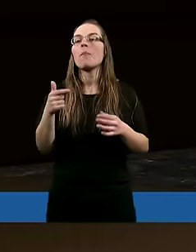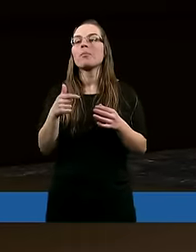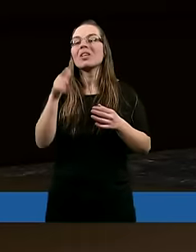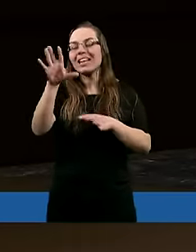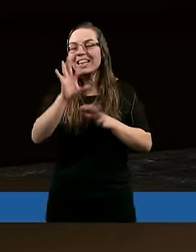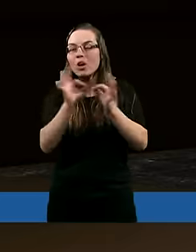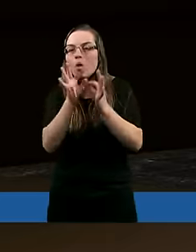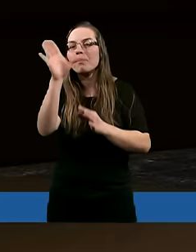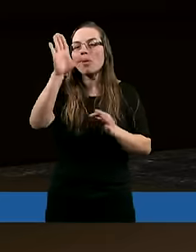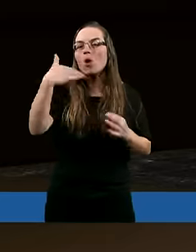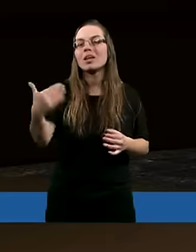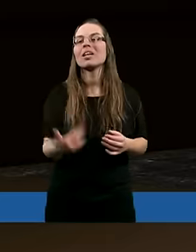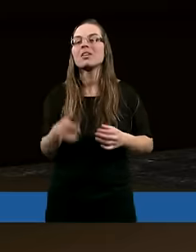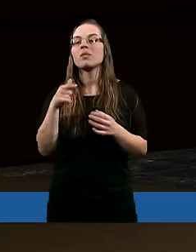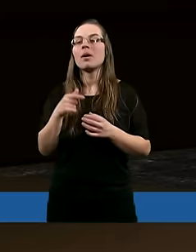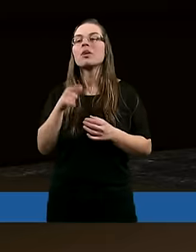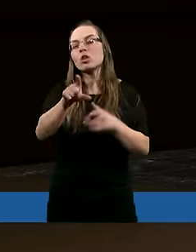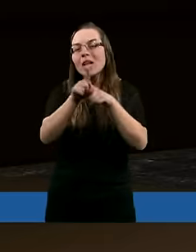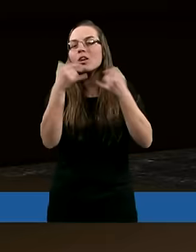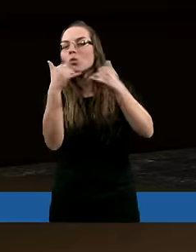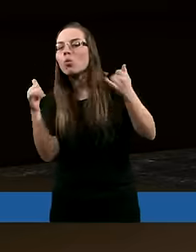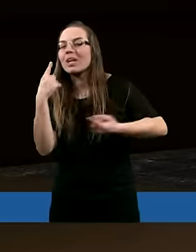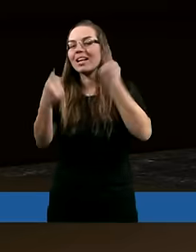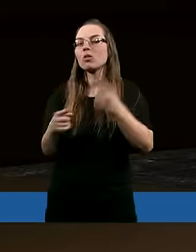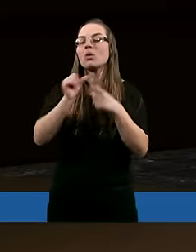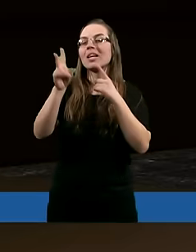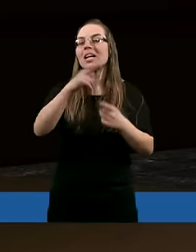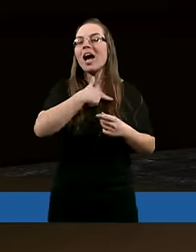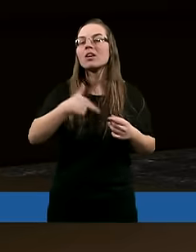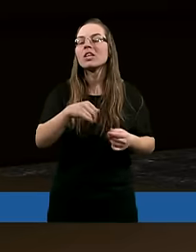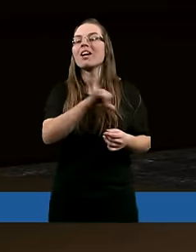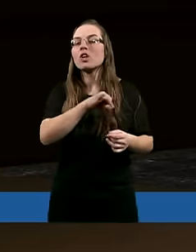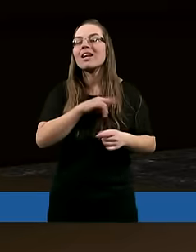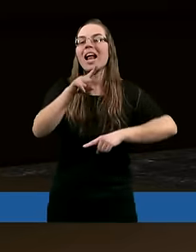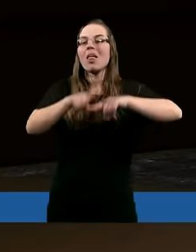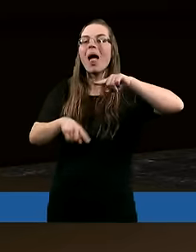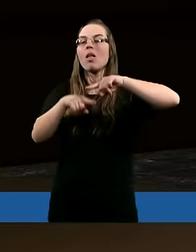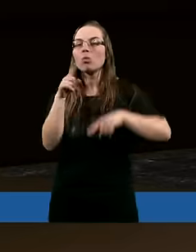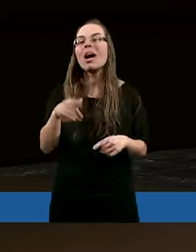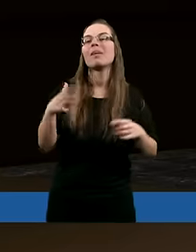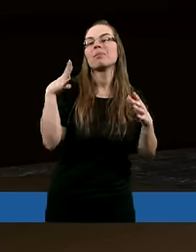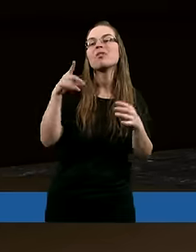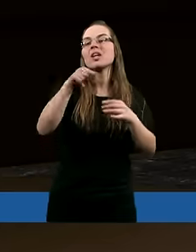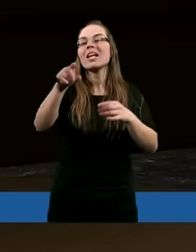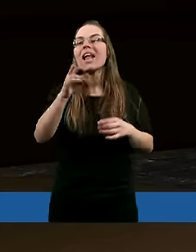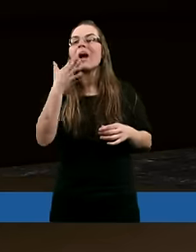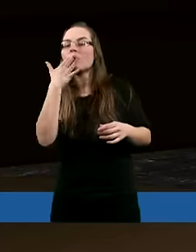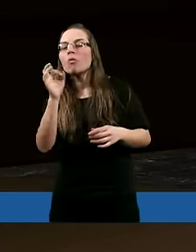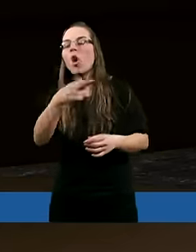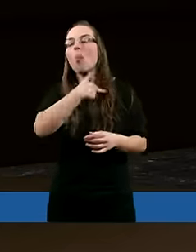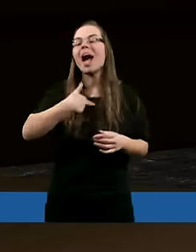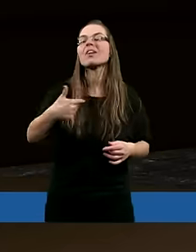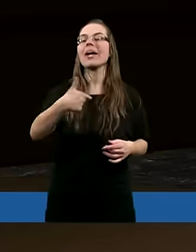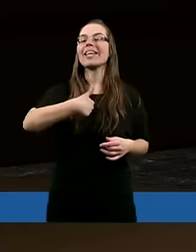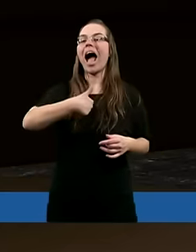relację z Bogiem, ale są w życiu różne sytuacje, że nasz grzeczny, grzeczna natura się po prostu odzywa i my chcemy, tak jak Ania mówiła, nasze